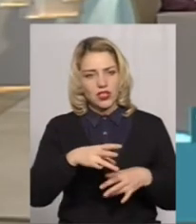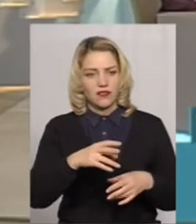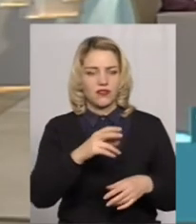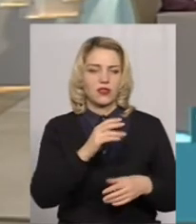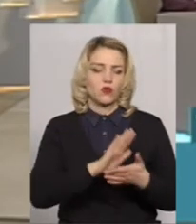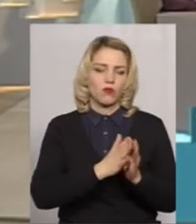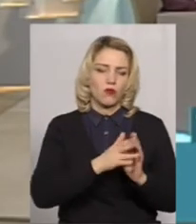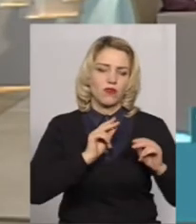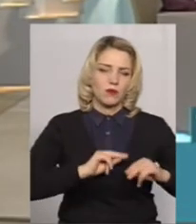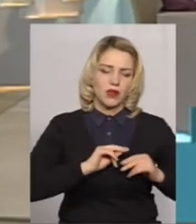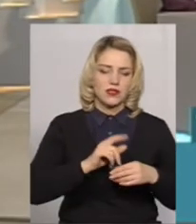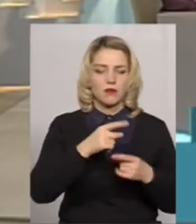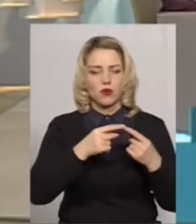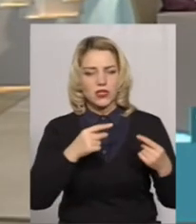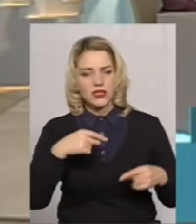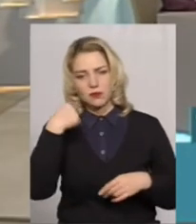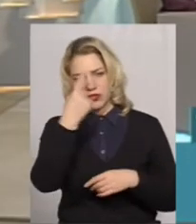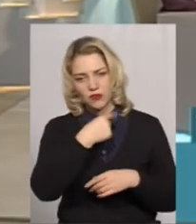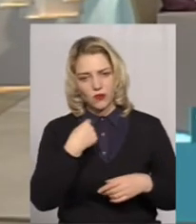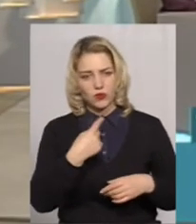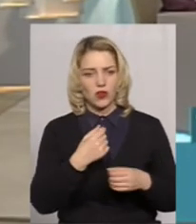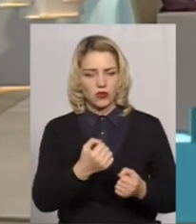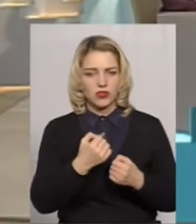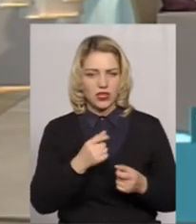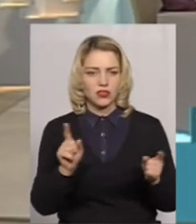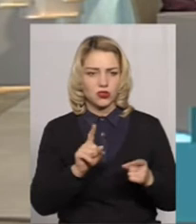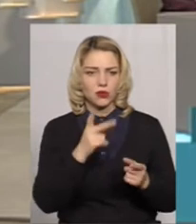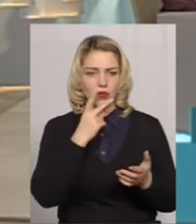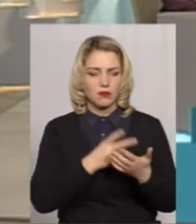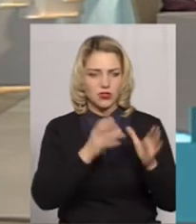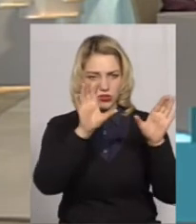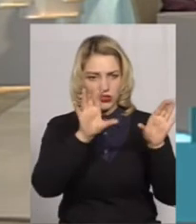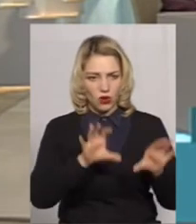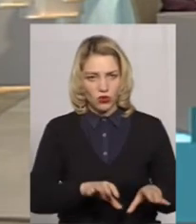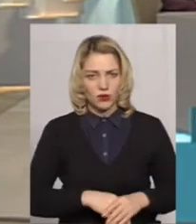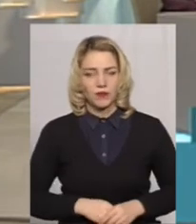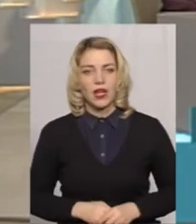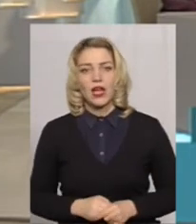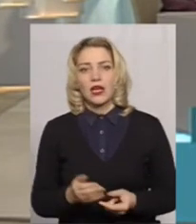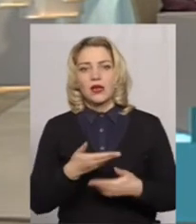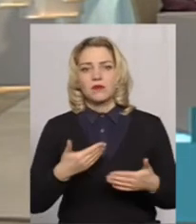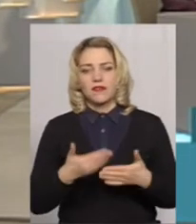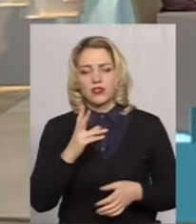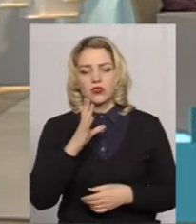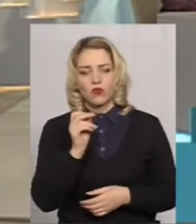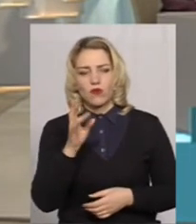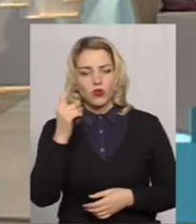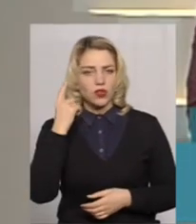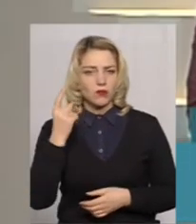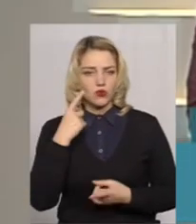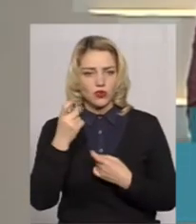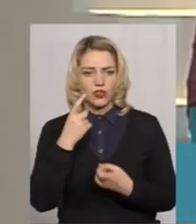про засоби інвідального захисту і так далі, що передбачено чинним законодавством з охорони праці. Ми від пана Сковороднікова почули